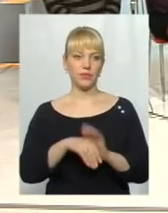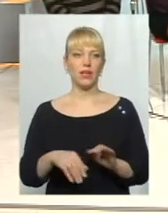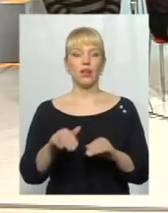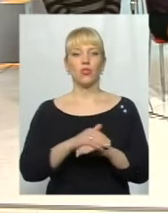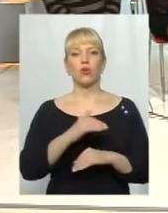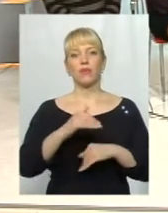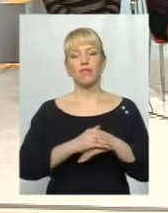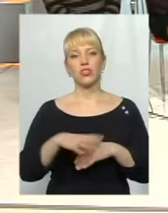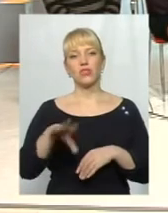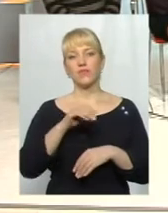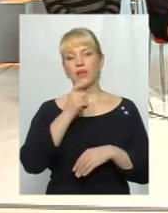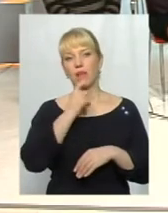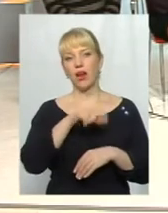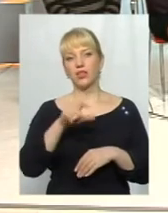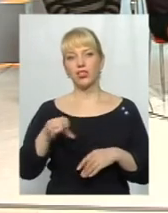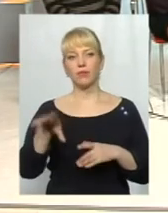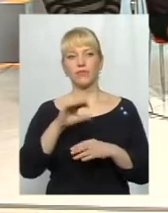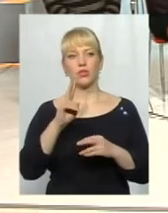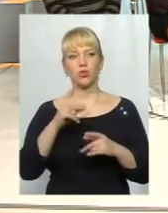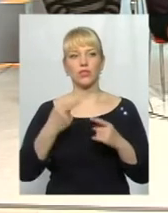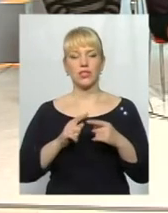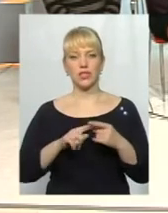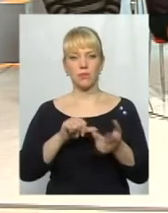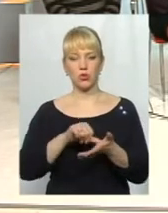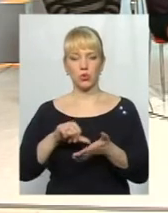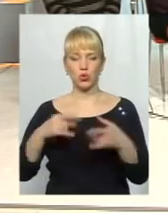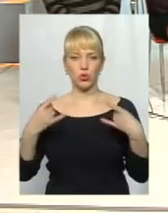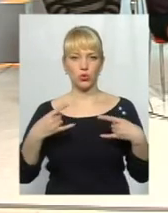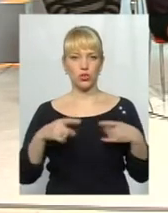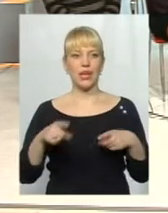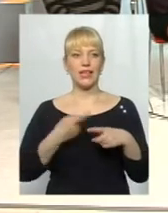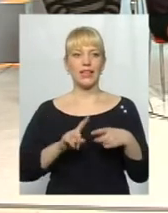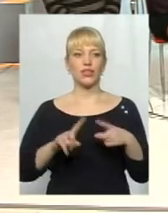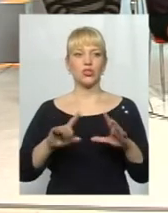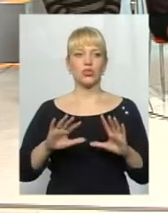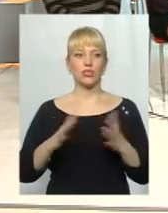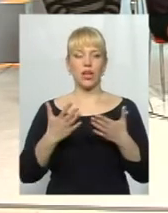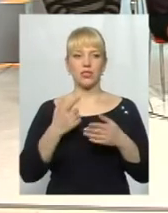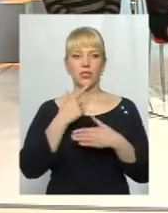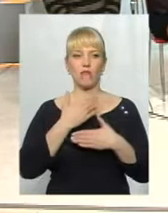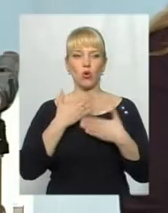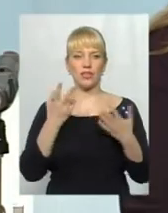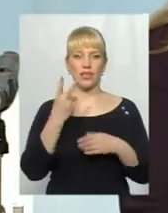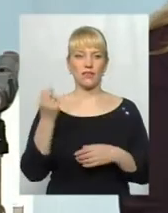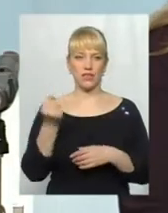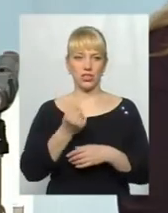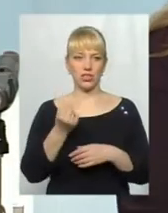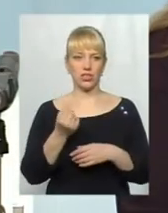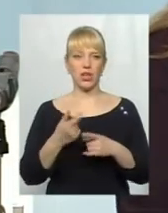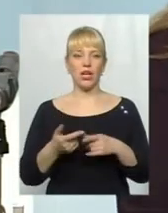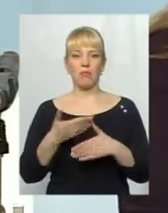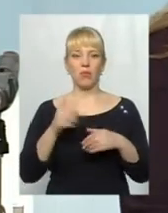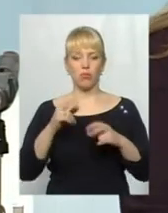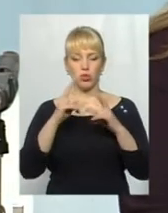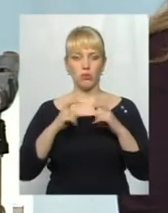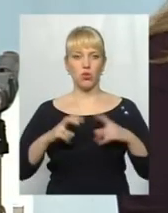вечора ще раз усім глядачам і усім присутнім в цій студії. Звичайно, те, що сталося останніх дві неділі, хоча ми можемо